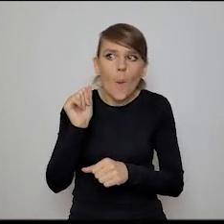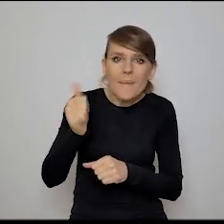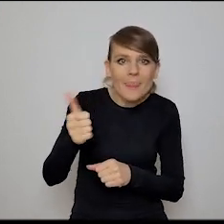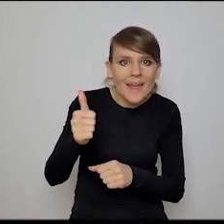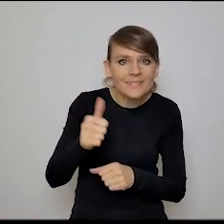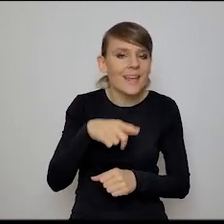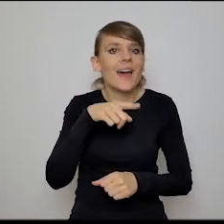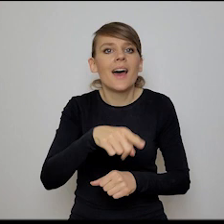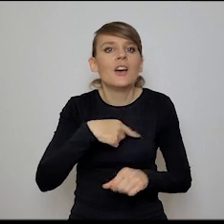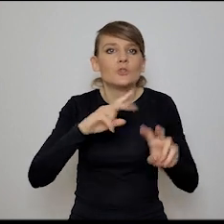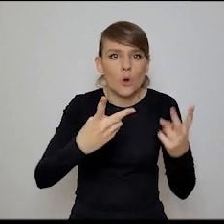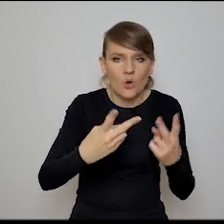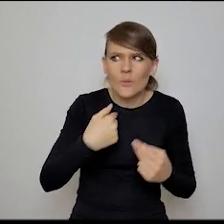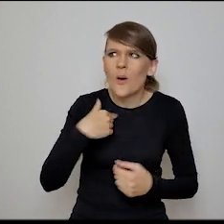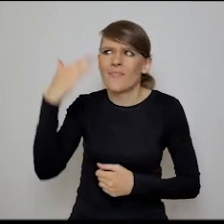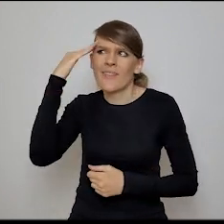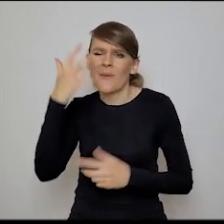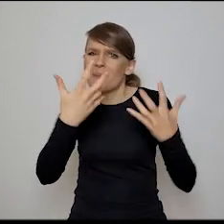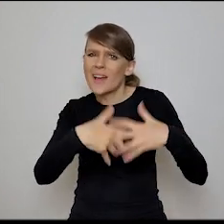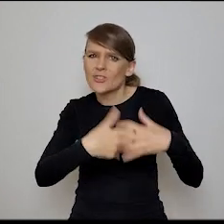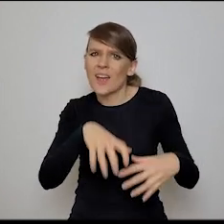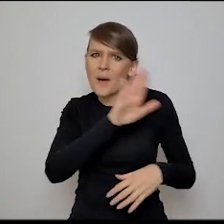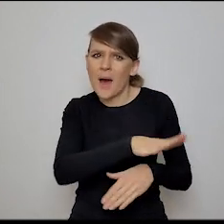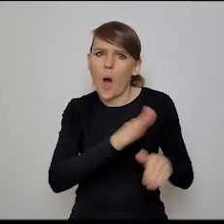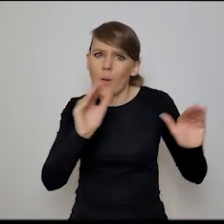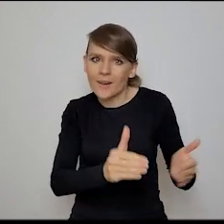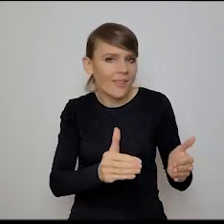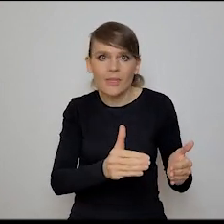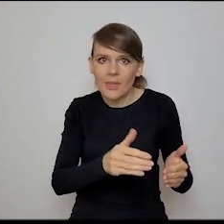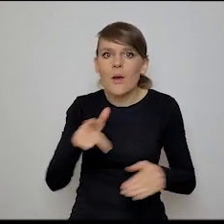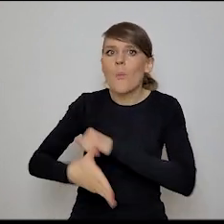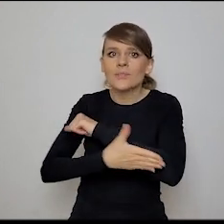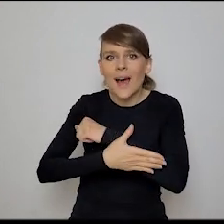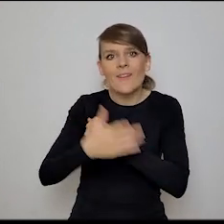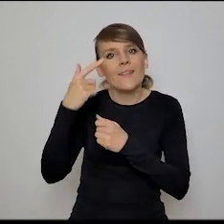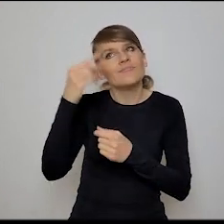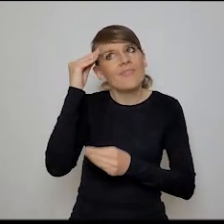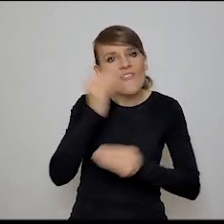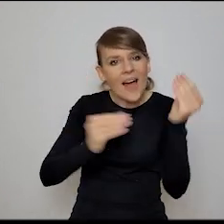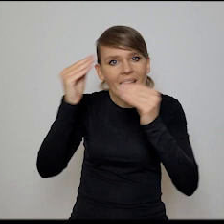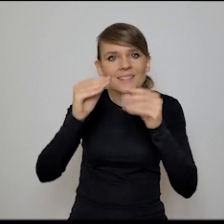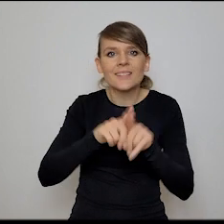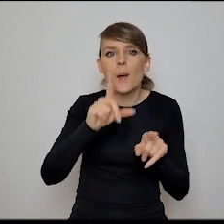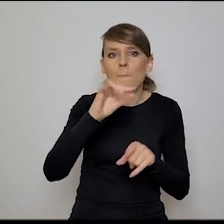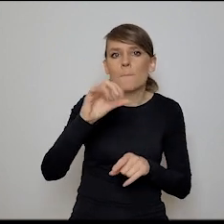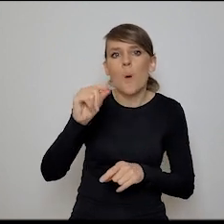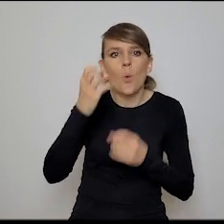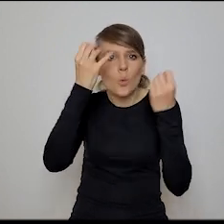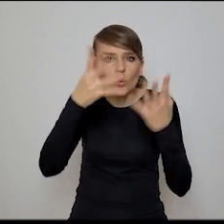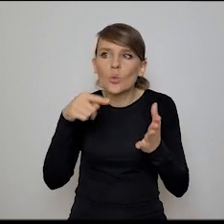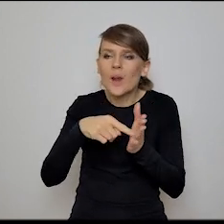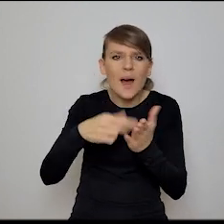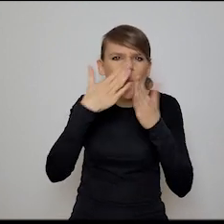nie wiedzą o ograniczeniach maszyn, tylko fantazjami i podlewanymi przez popkulturę obawami o